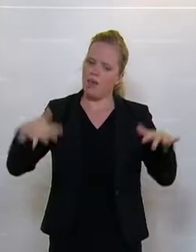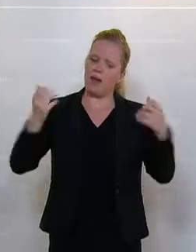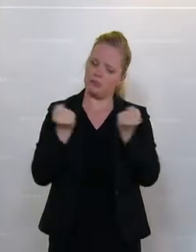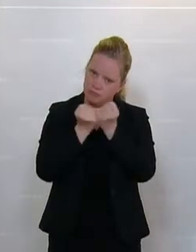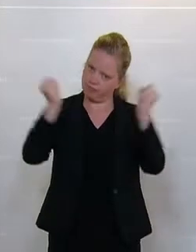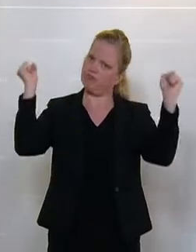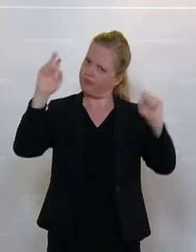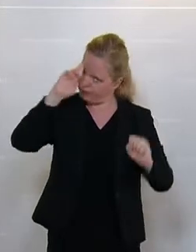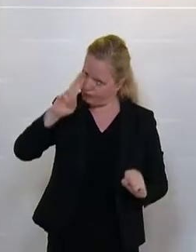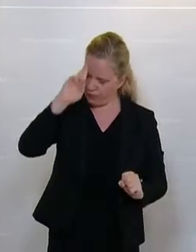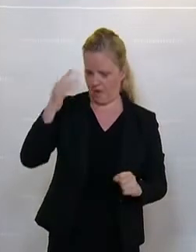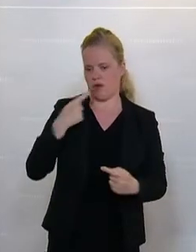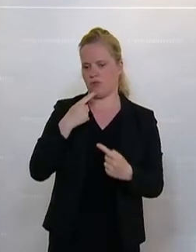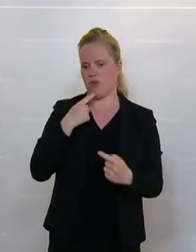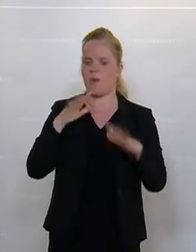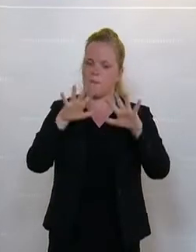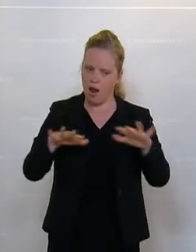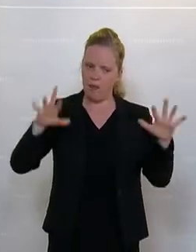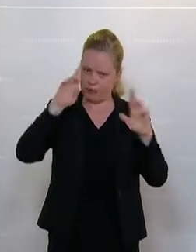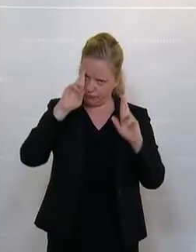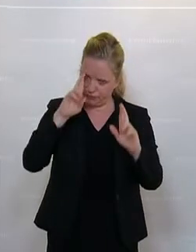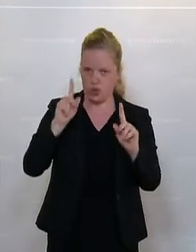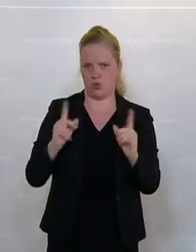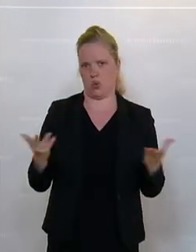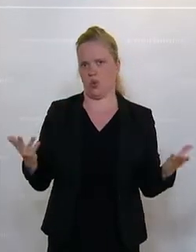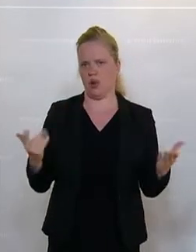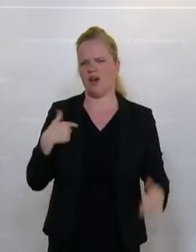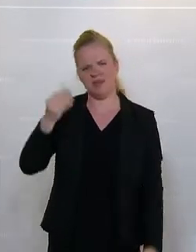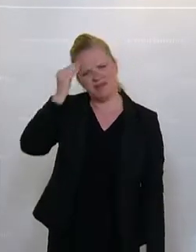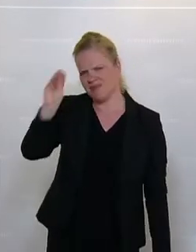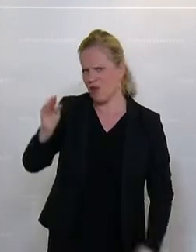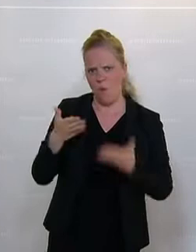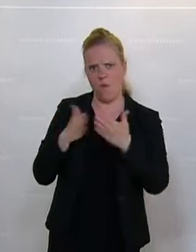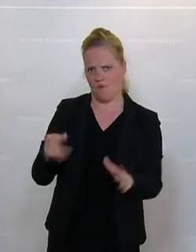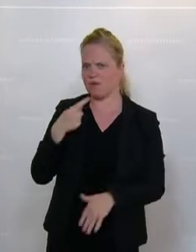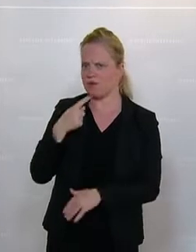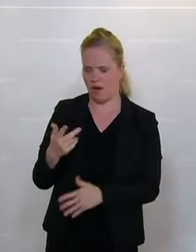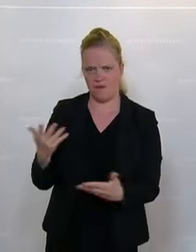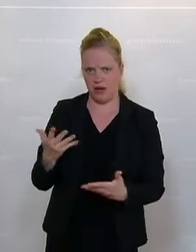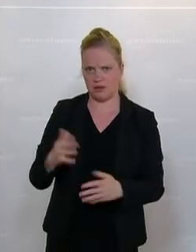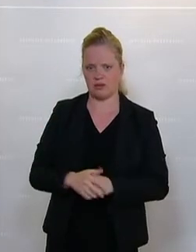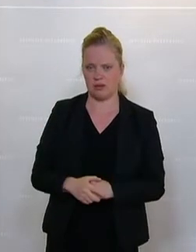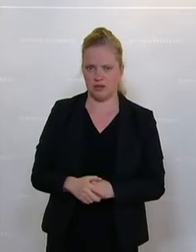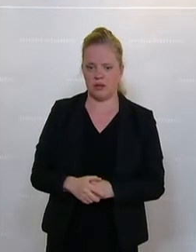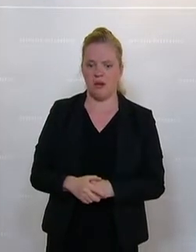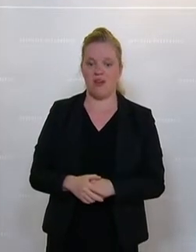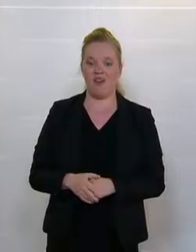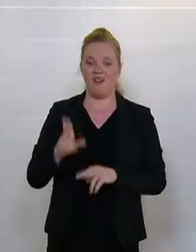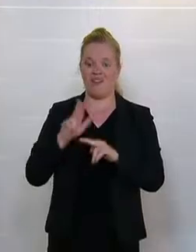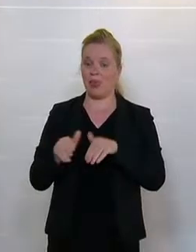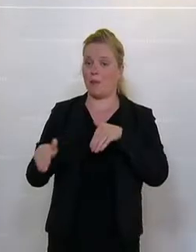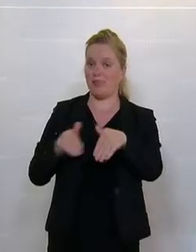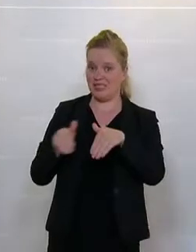Demokratie und vor dem Parlament gesprochen. Und ich sage Ihnen offen, wenn es um eine